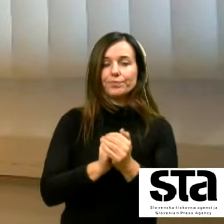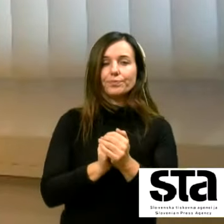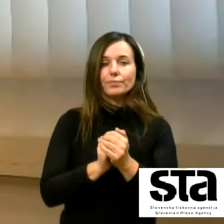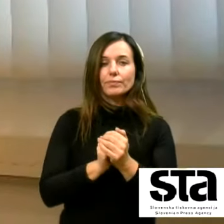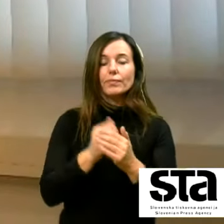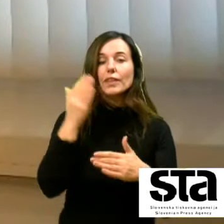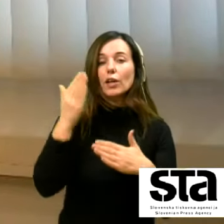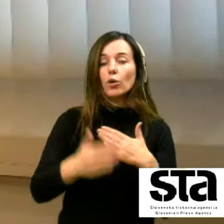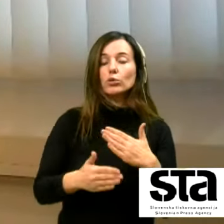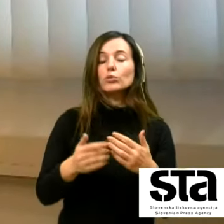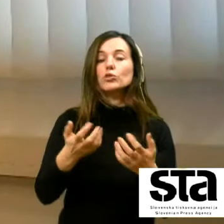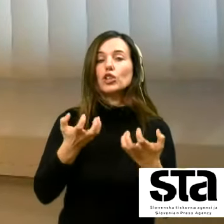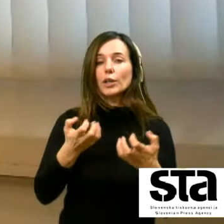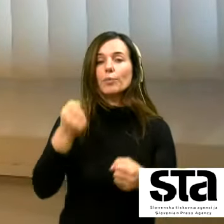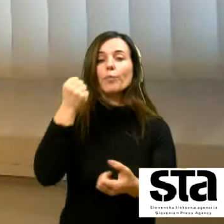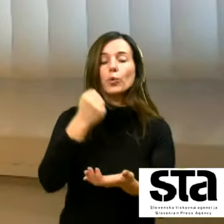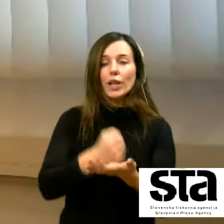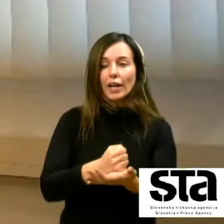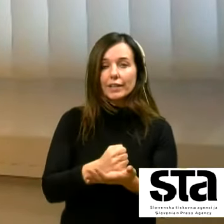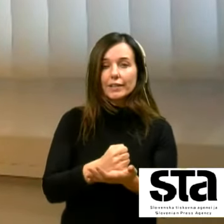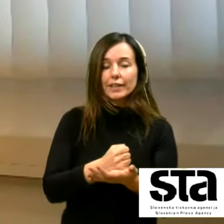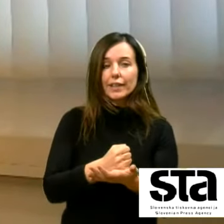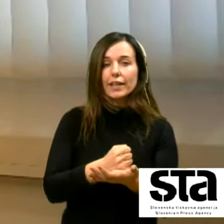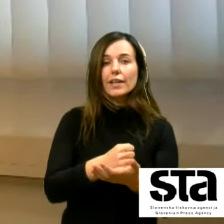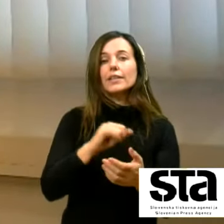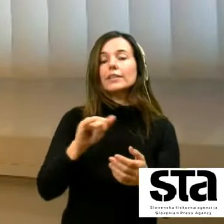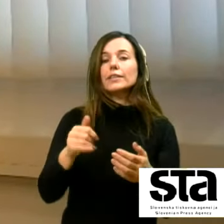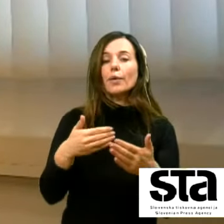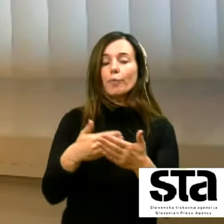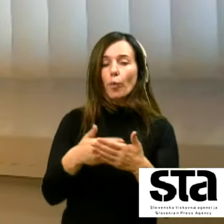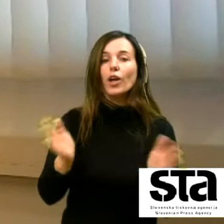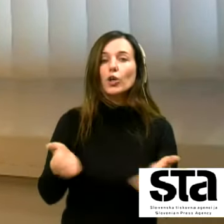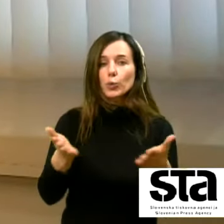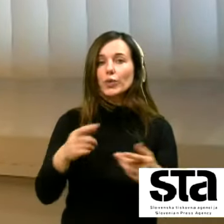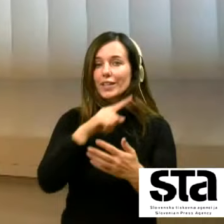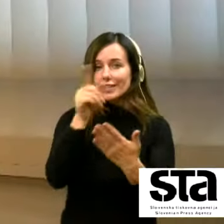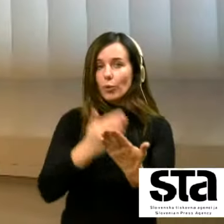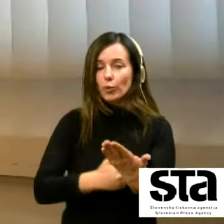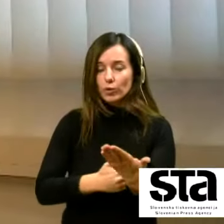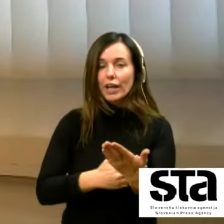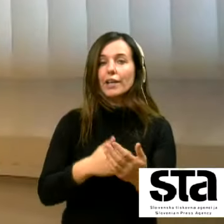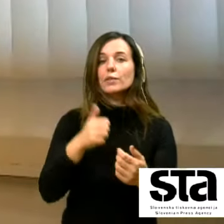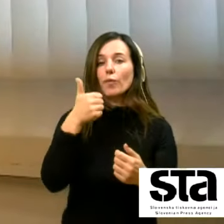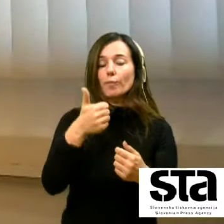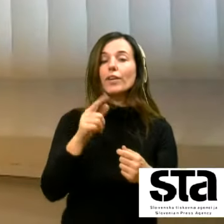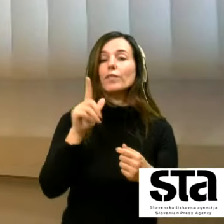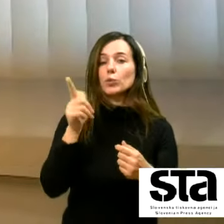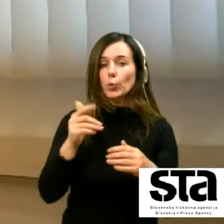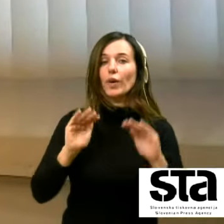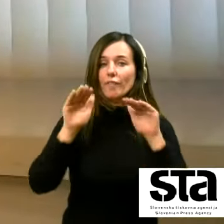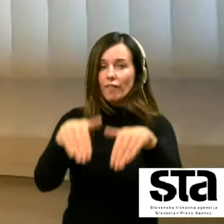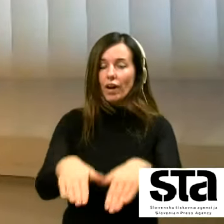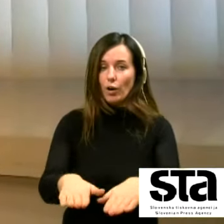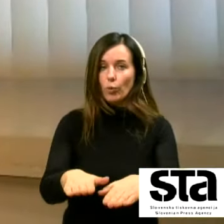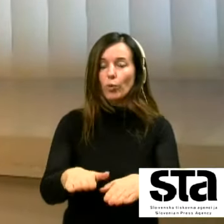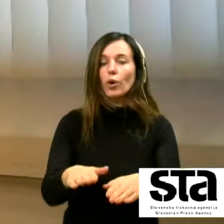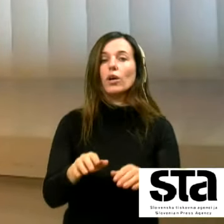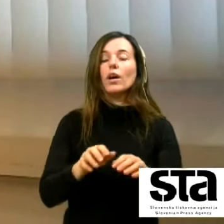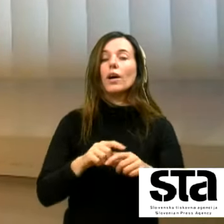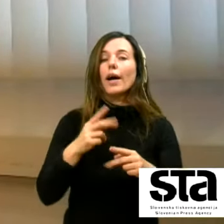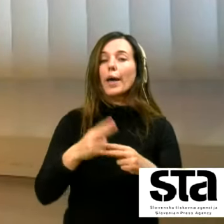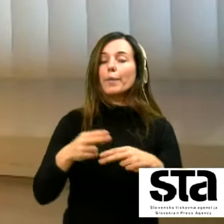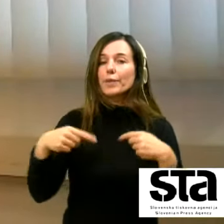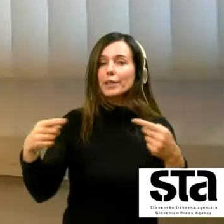V koncu bi povdaril le še to da poleg internetno zakonodaje jasno in v prvem in drugom valu nekaj bi je